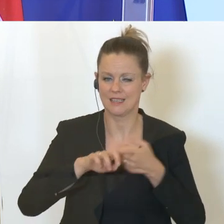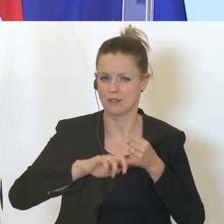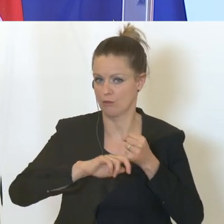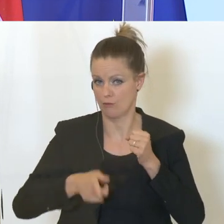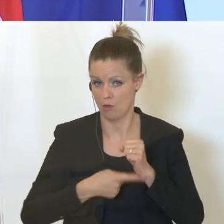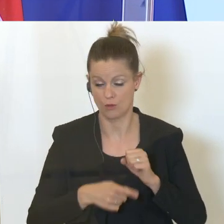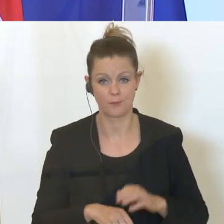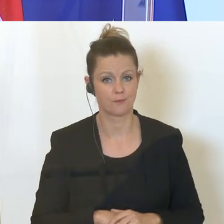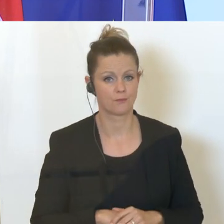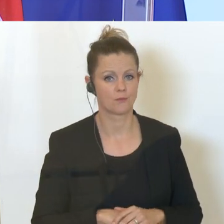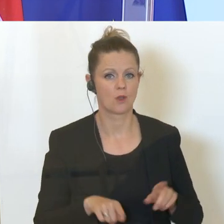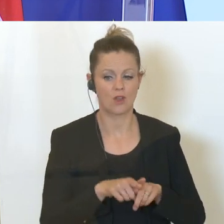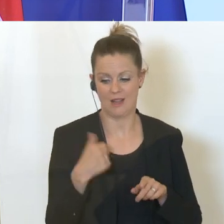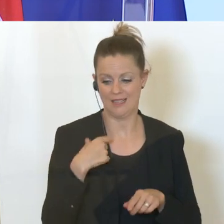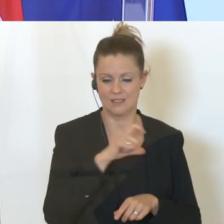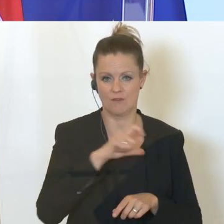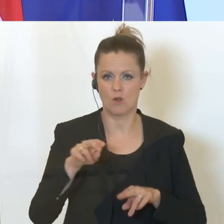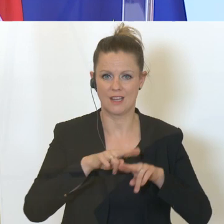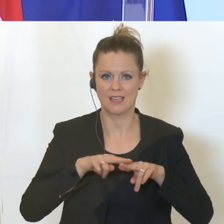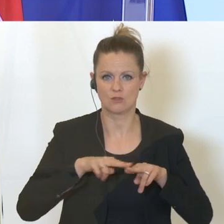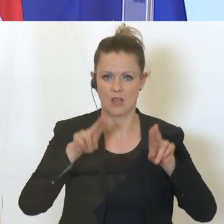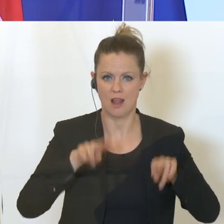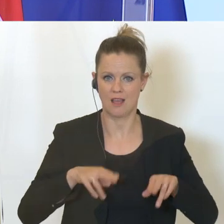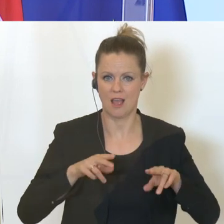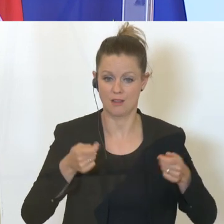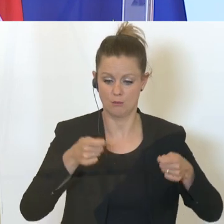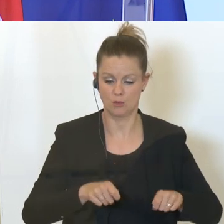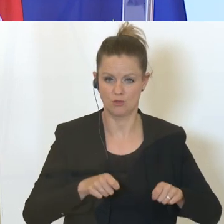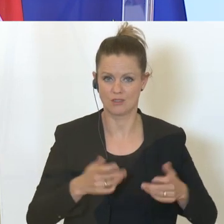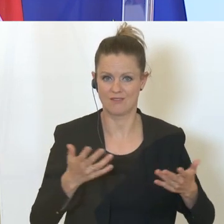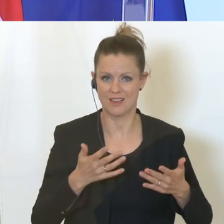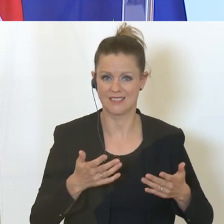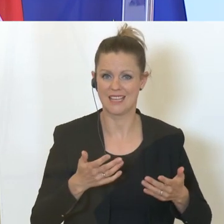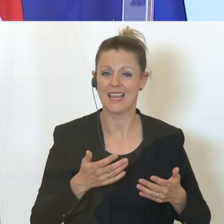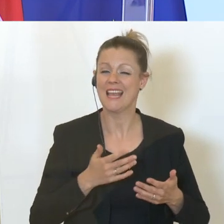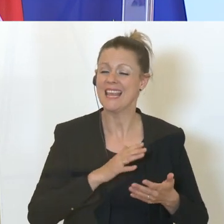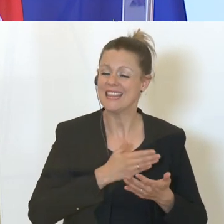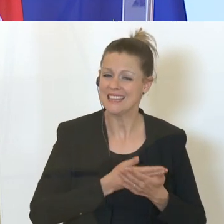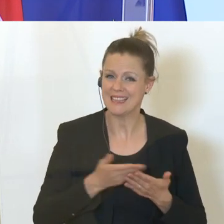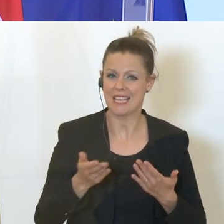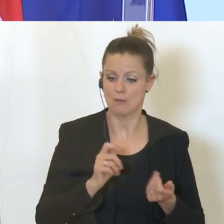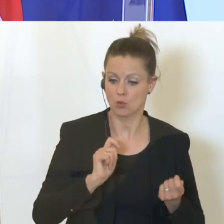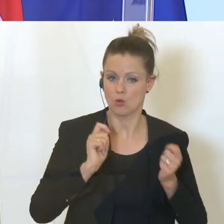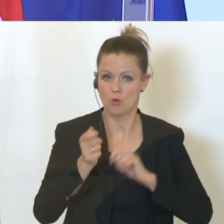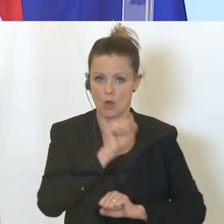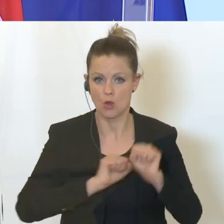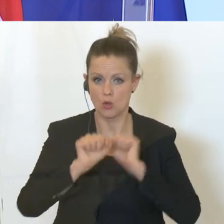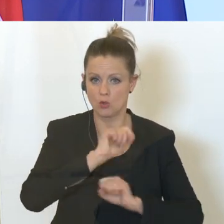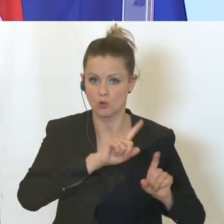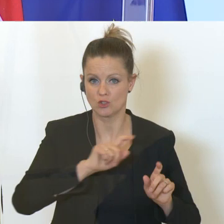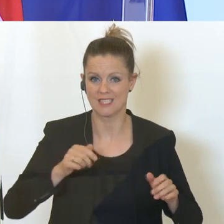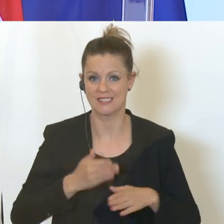zugleich haben wir auch vorige Woche im Nationalrat beschlossen, dass niemand in die Notstandshilfe abrutscht, um eben einer Armut